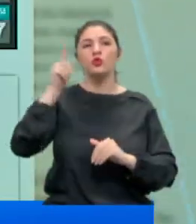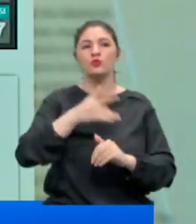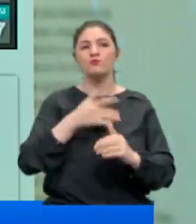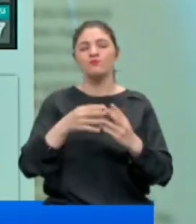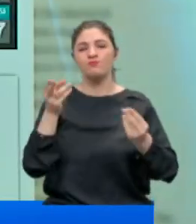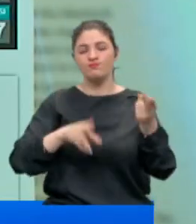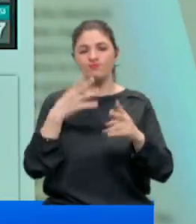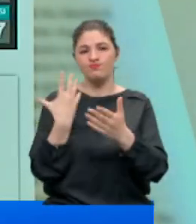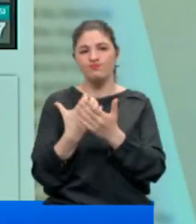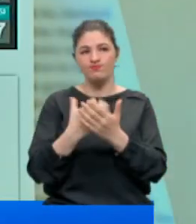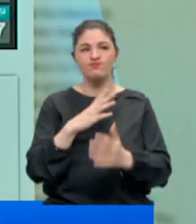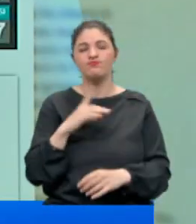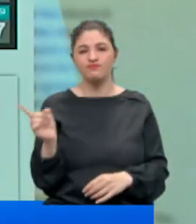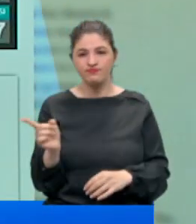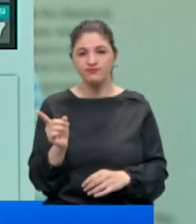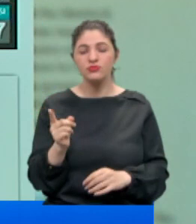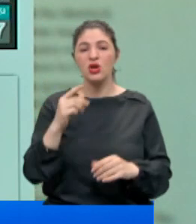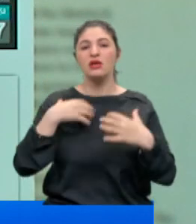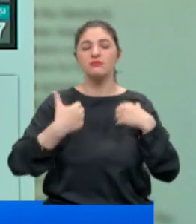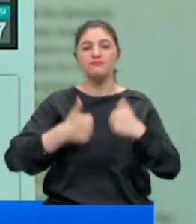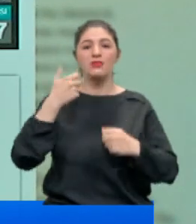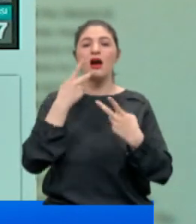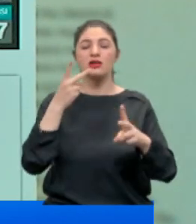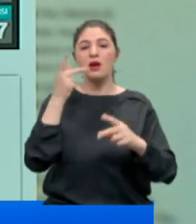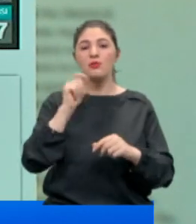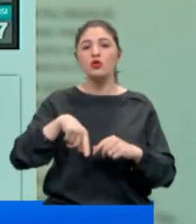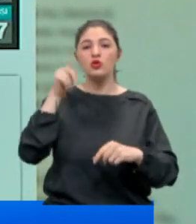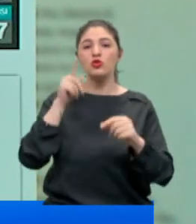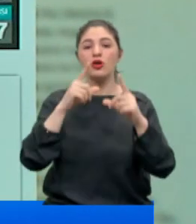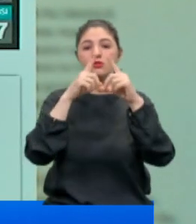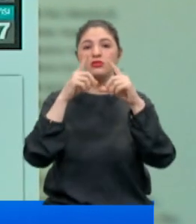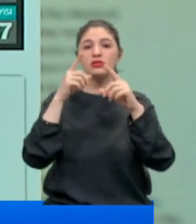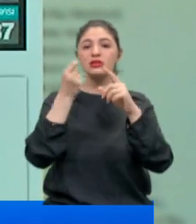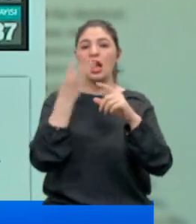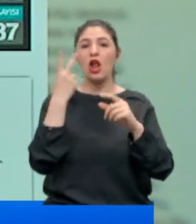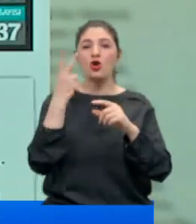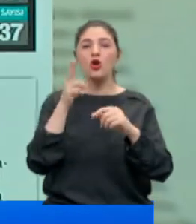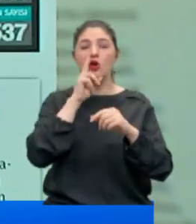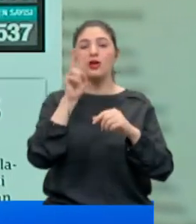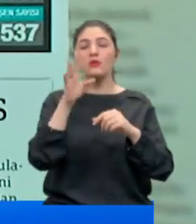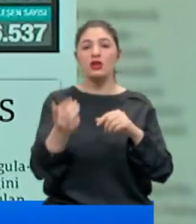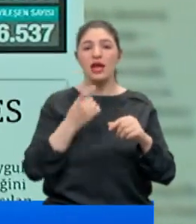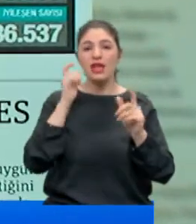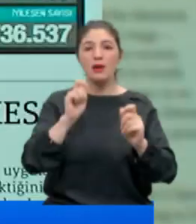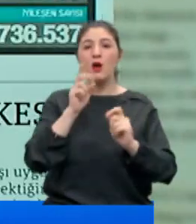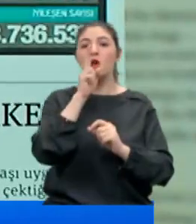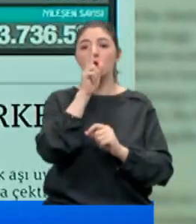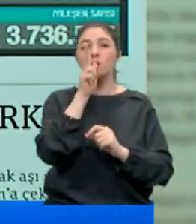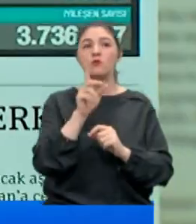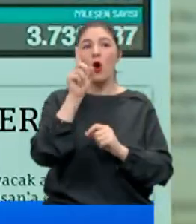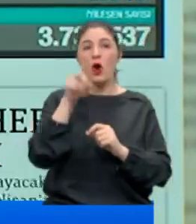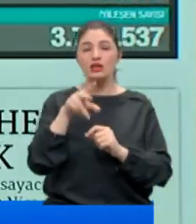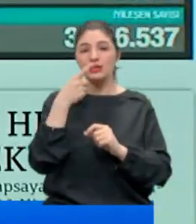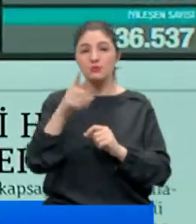kaybı kaydedildi. Sağlık Bakanlığı'nın açıkladığı günlük koronavirüs verilerine göre son 24 saatte yapılan 318